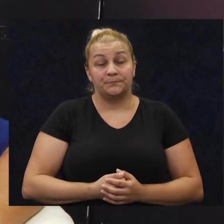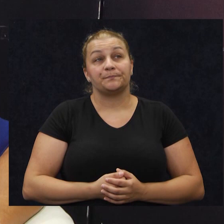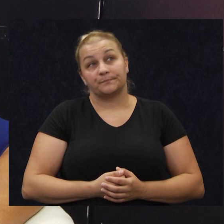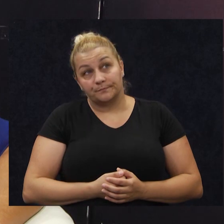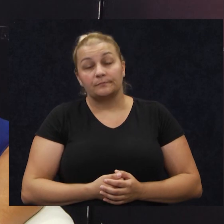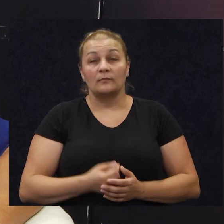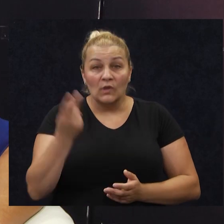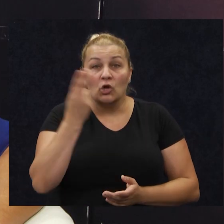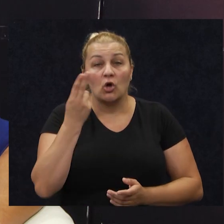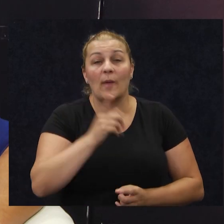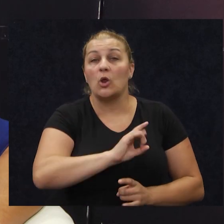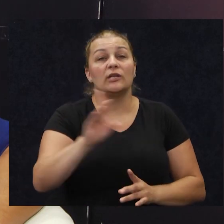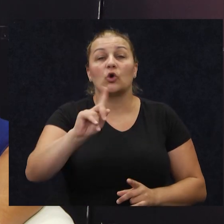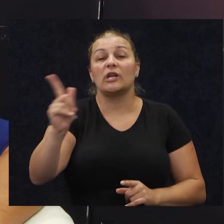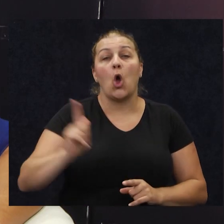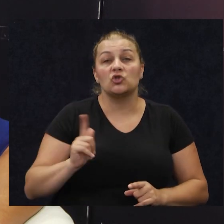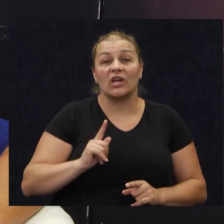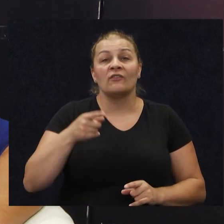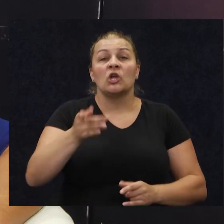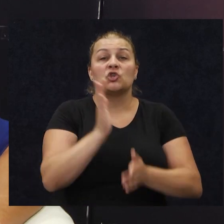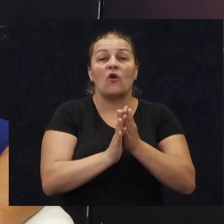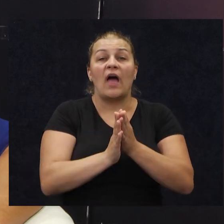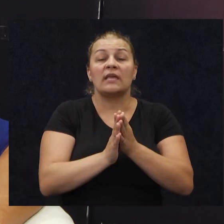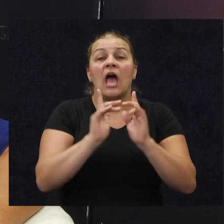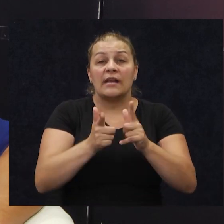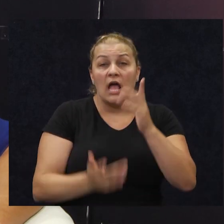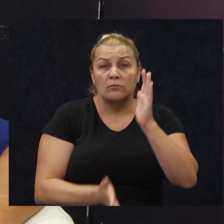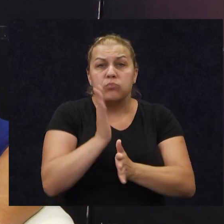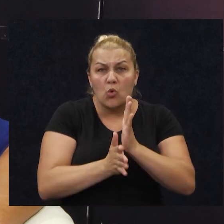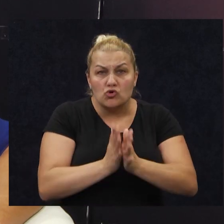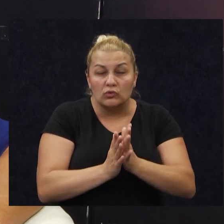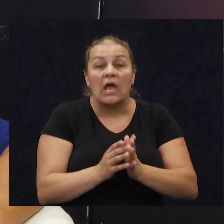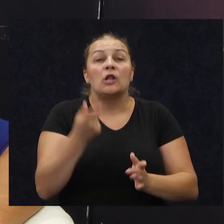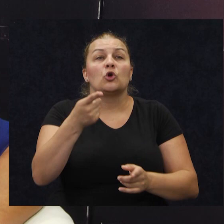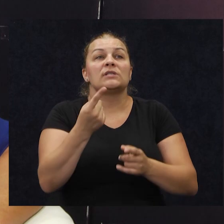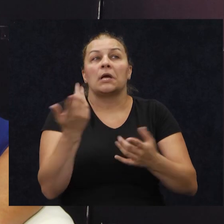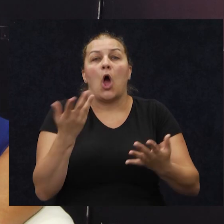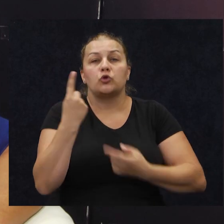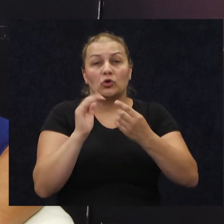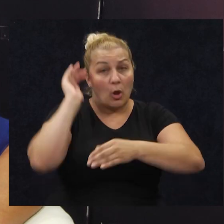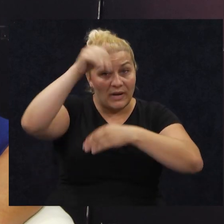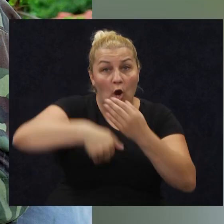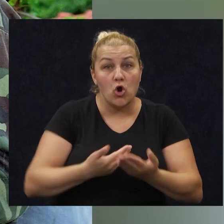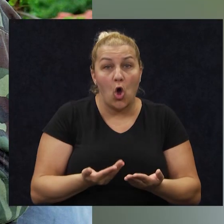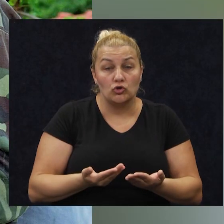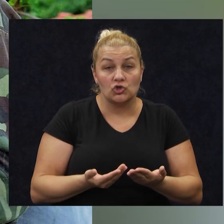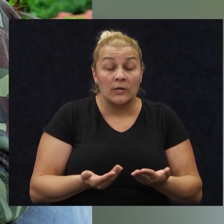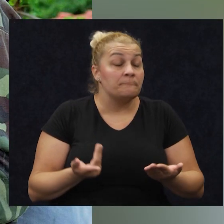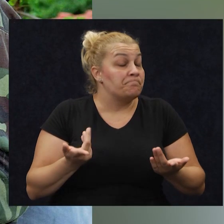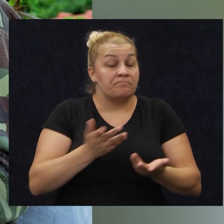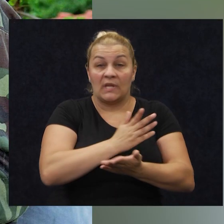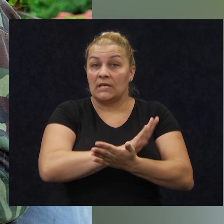normalno, mislim, nije nikom čekiva da će taj rad bukniti, ali međutim, to se jednostavno dogodilo preko noći i onda ste